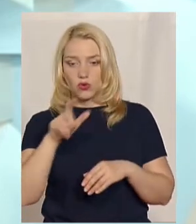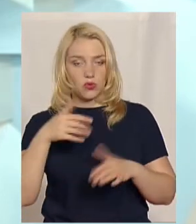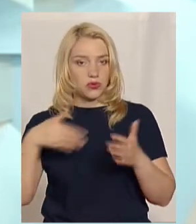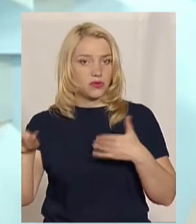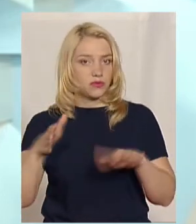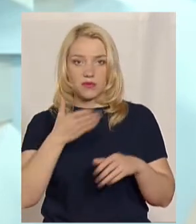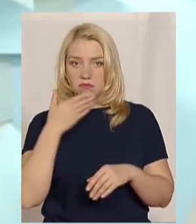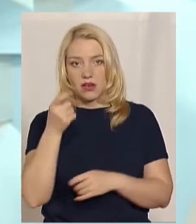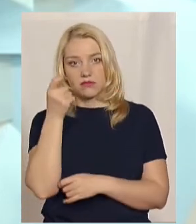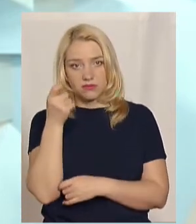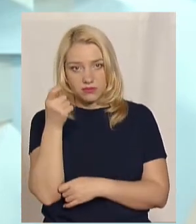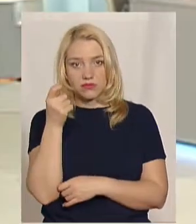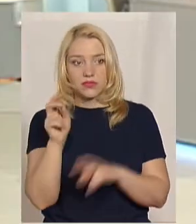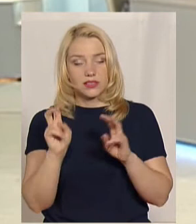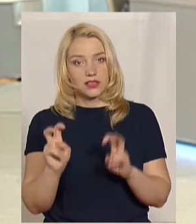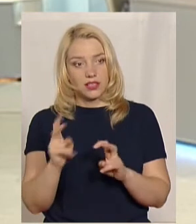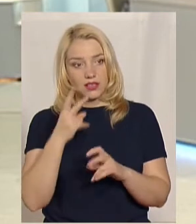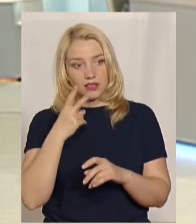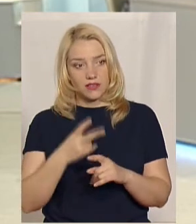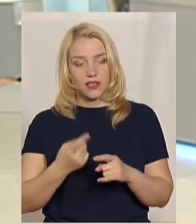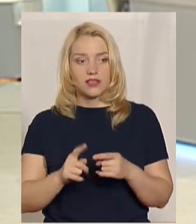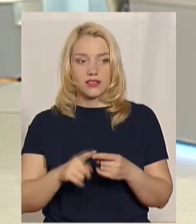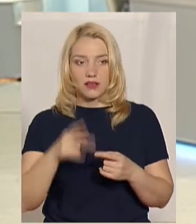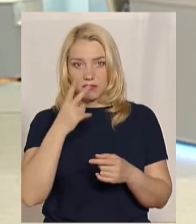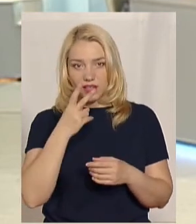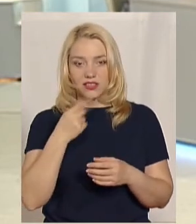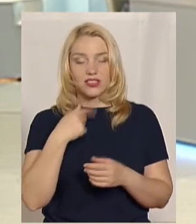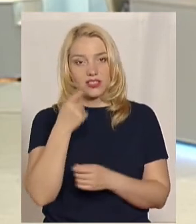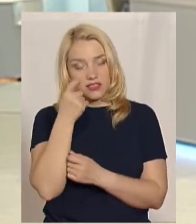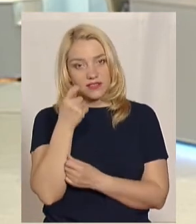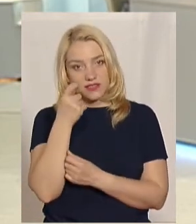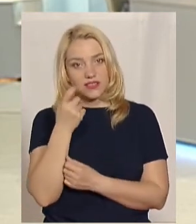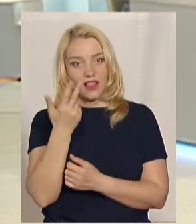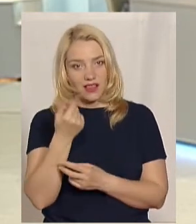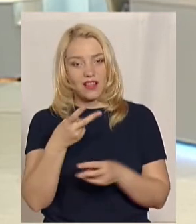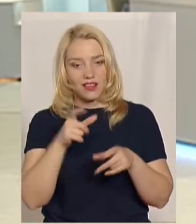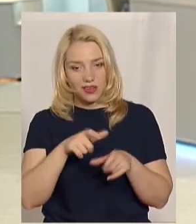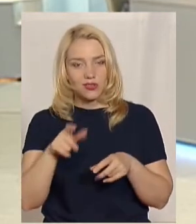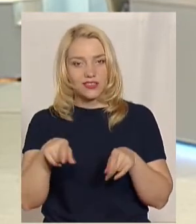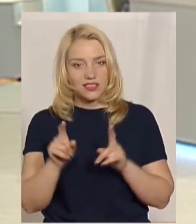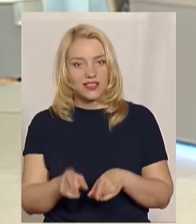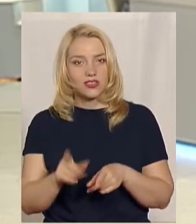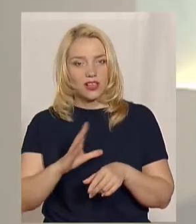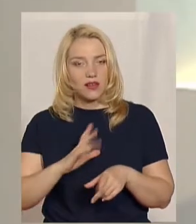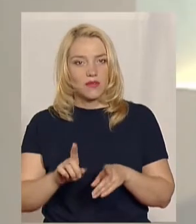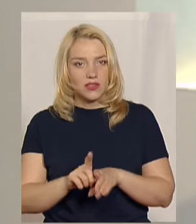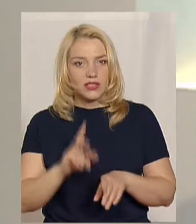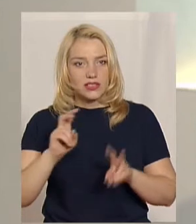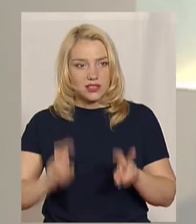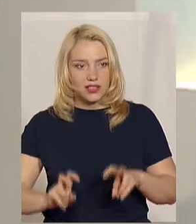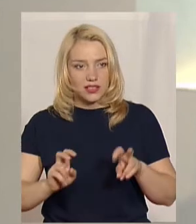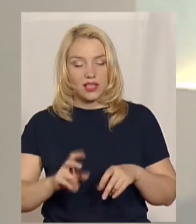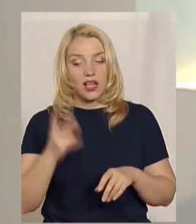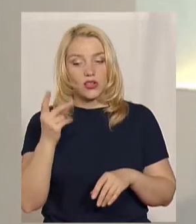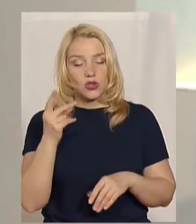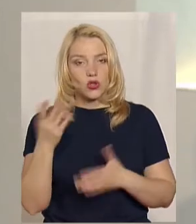Вони достали парасольки і дивилися далі. Я бачила, ви в інтернеті фото під парасольками сиділи. Другий сеанс був, друге